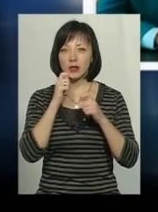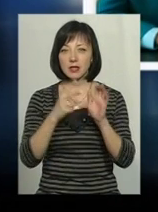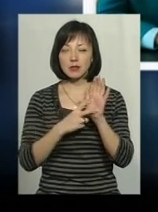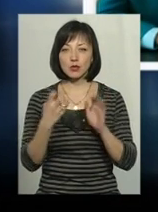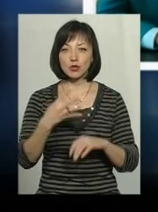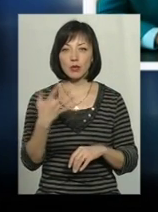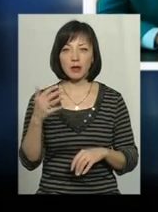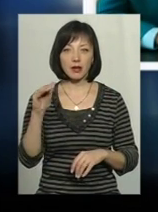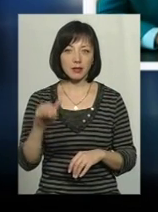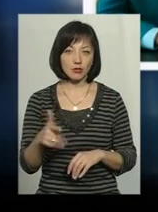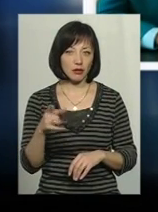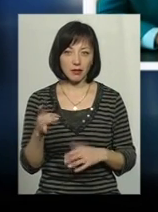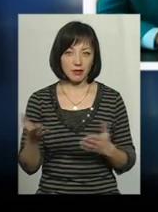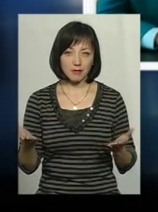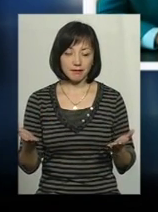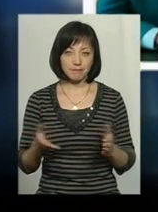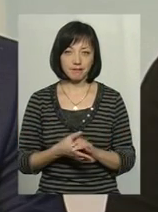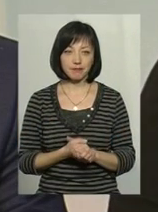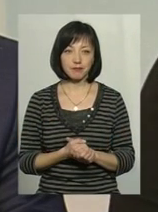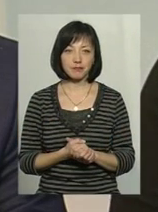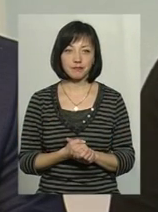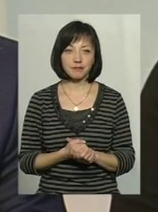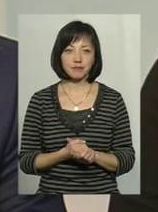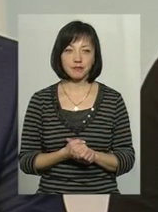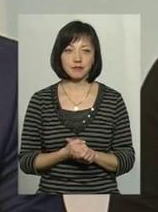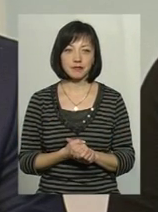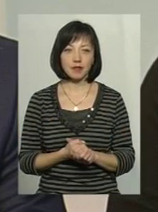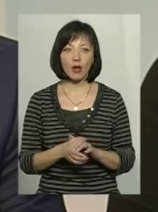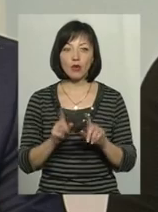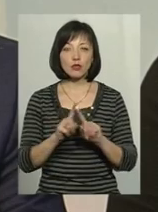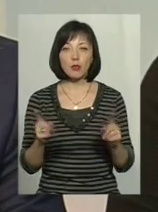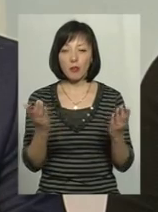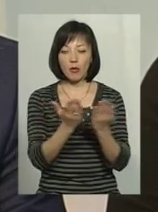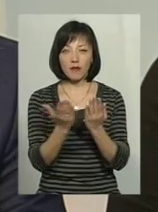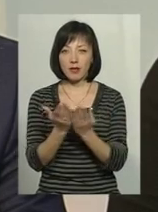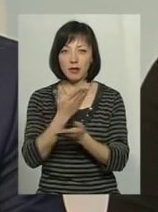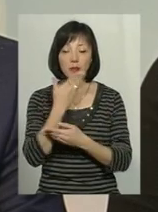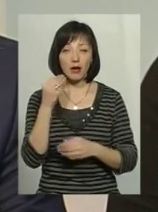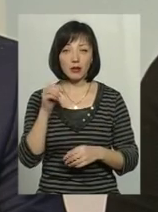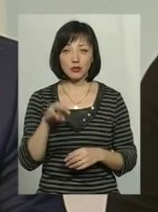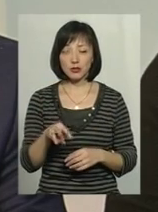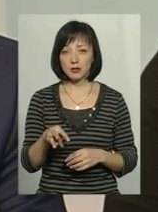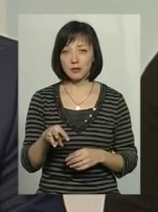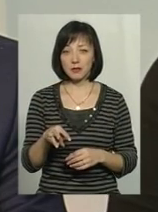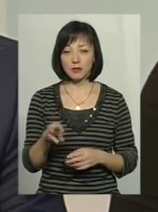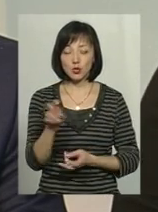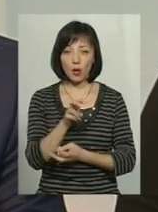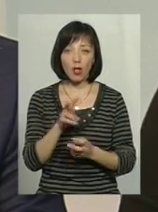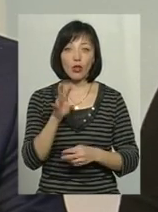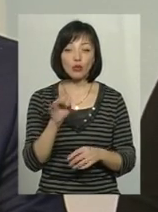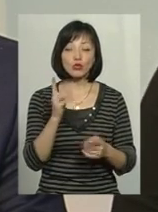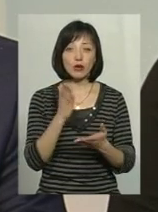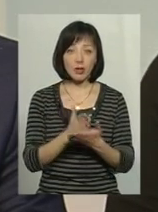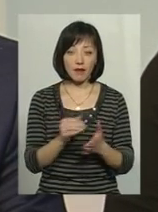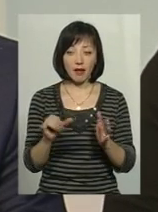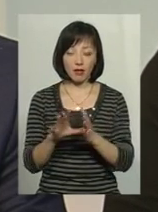тисяч гривень. От, в принципі, так особи там не було з чим порівнювати і, як би, шукати. Ну, от з того, що